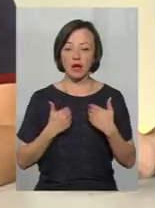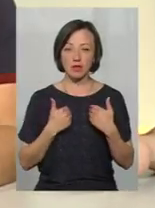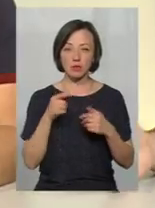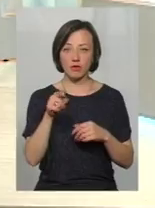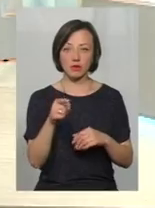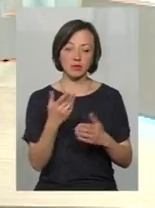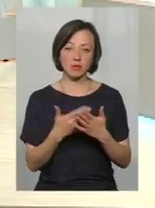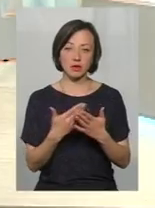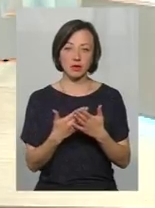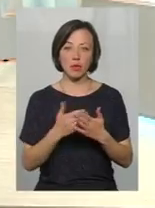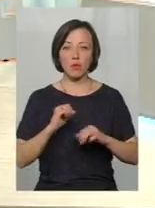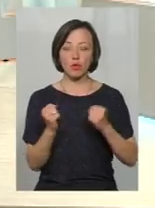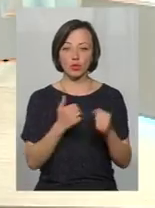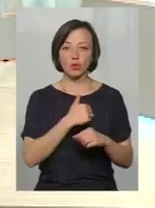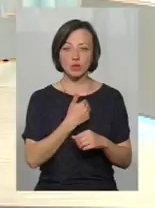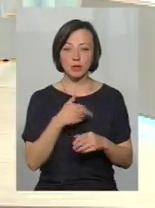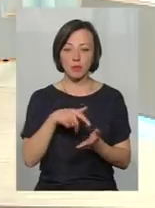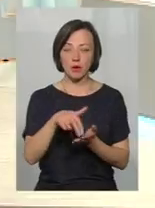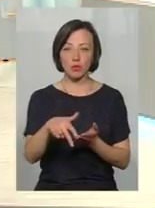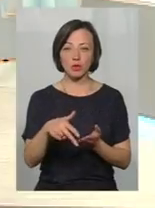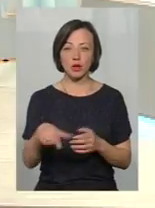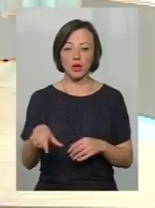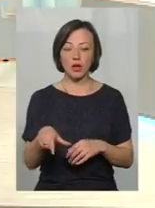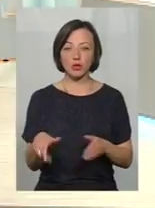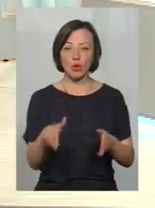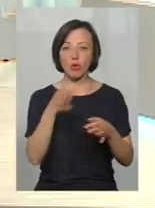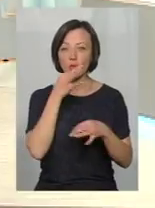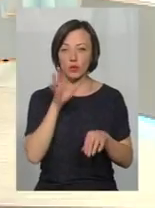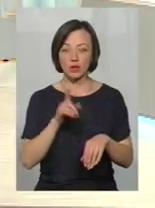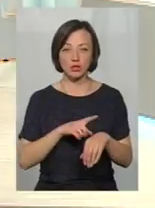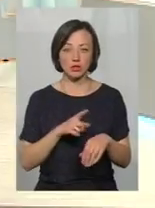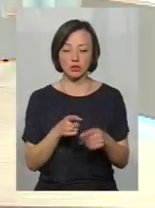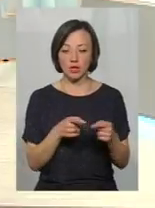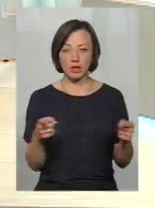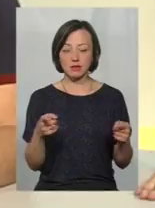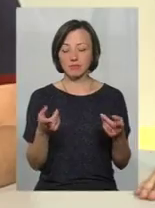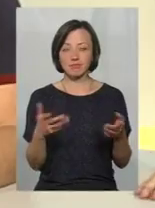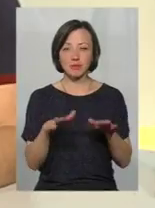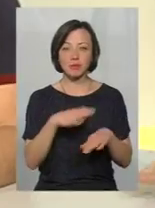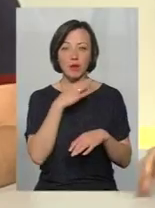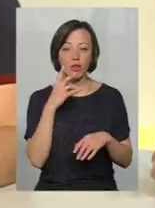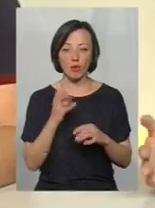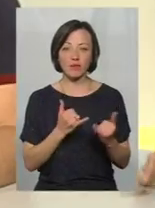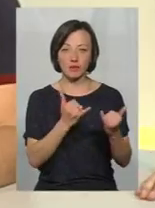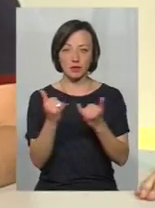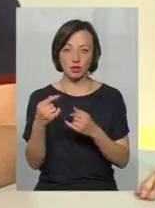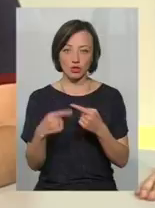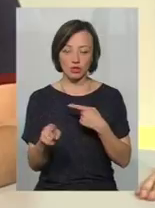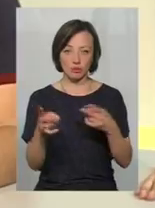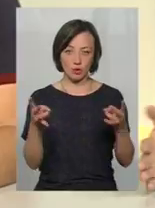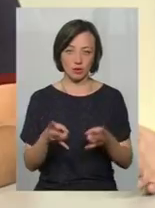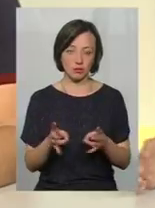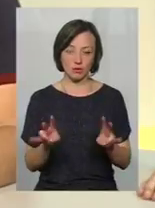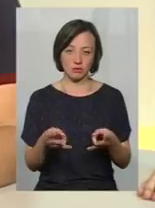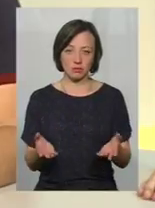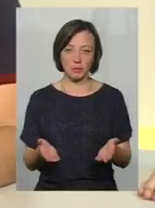що він і його там подруга хоче там переходити до дорогу в будь-який час, ну, таких місць багато. Але це не означає, що для всіх інших це буде доцільно.